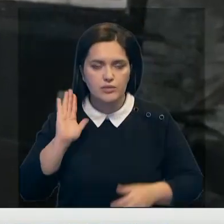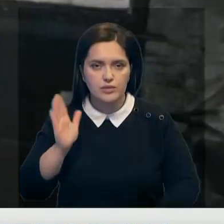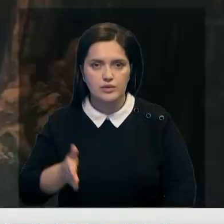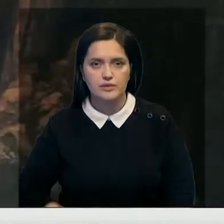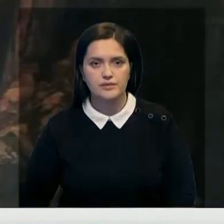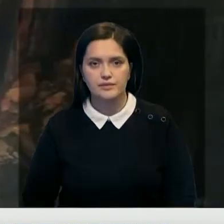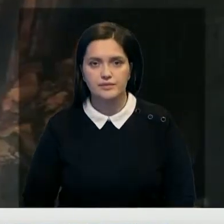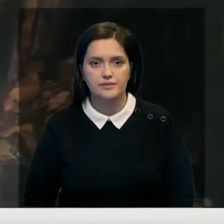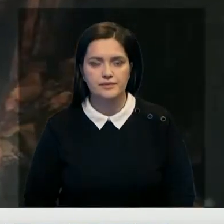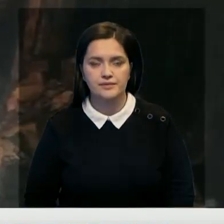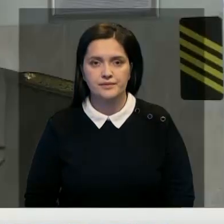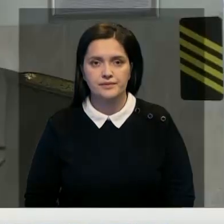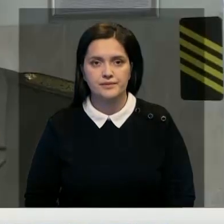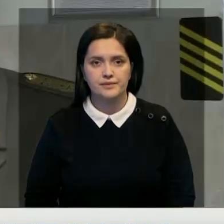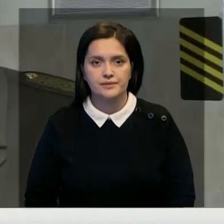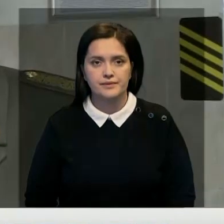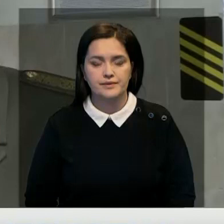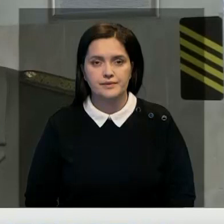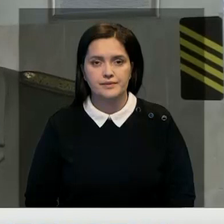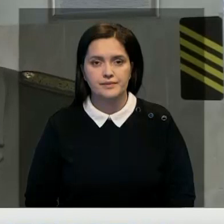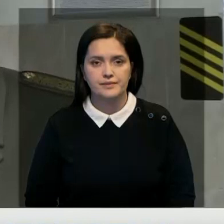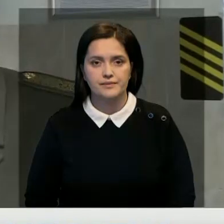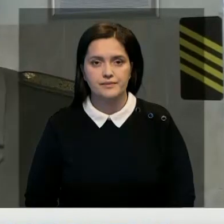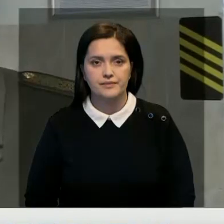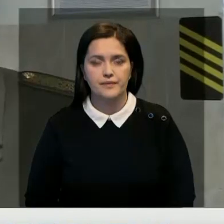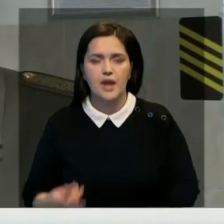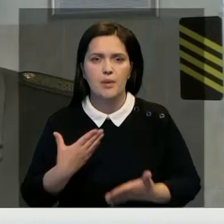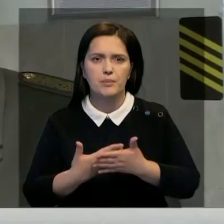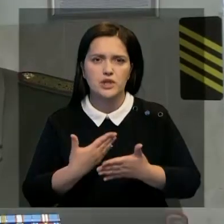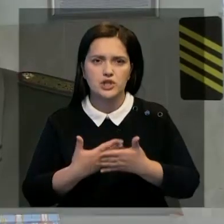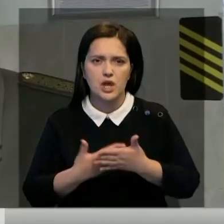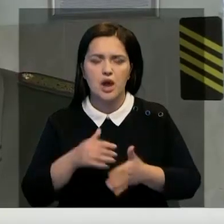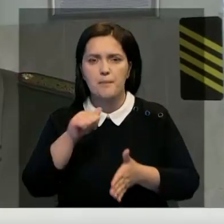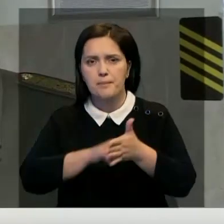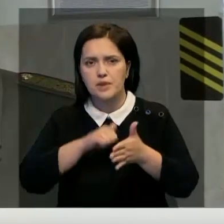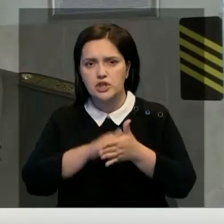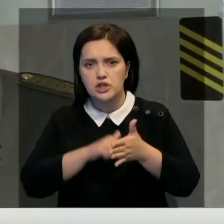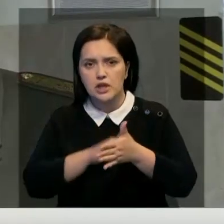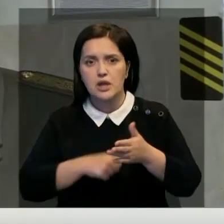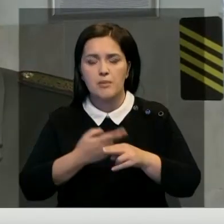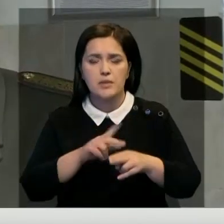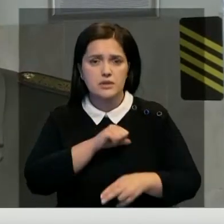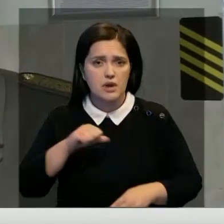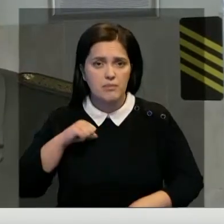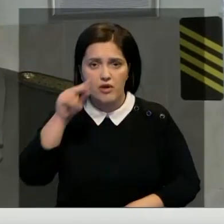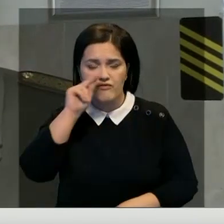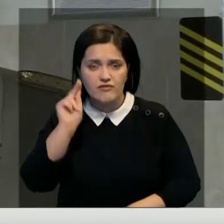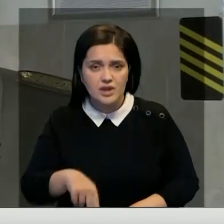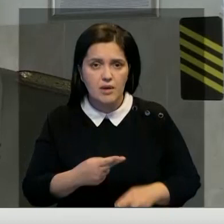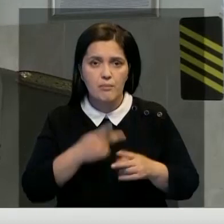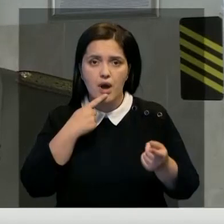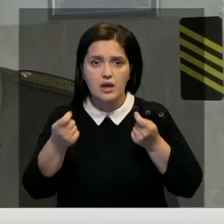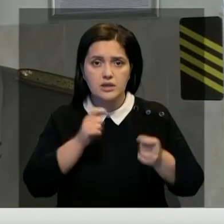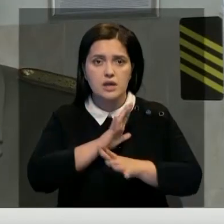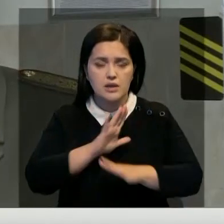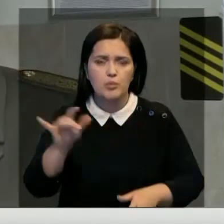Вашему вниманию новости. Предположителем причины пожара послужило неосторожное обращение населения с огнем при